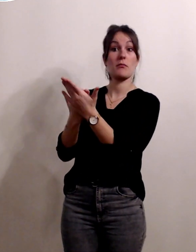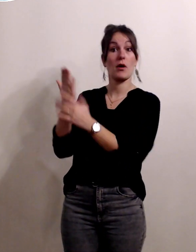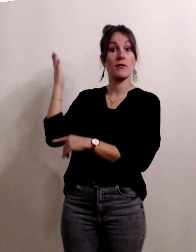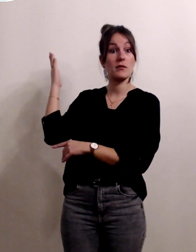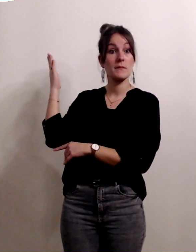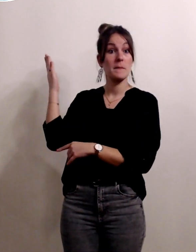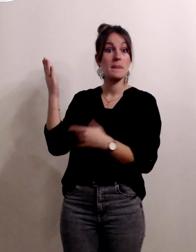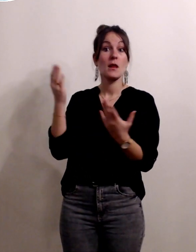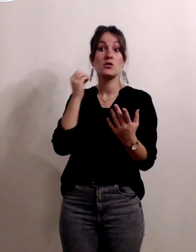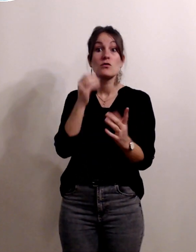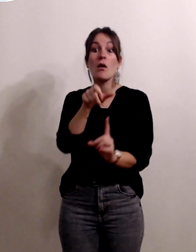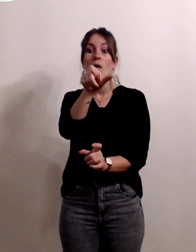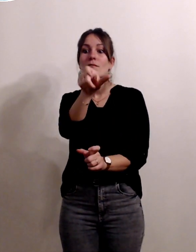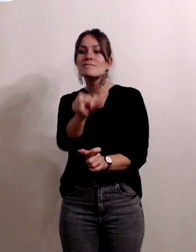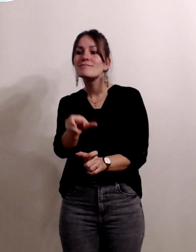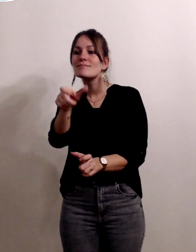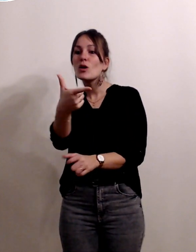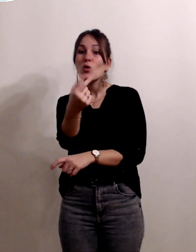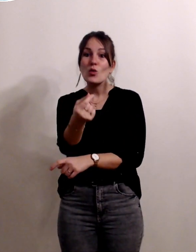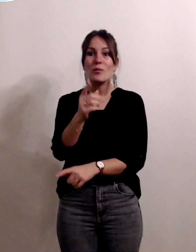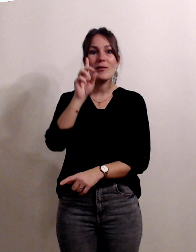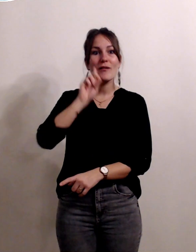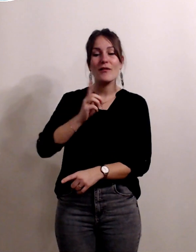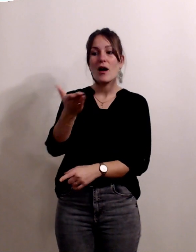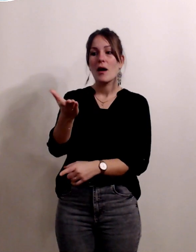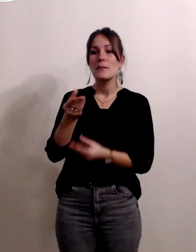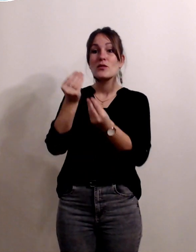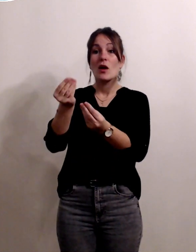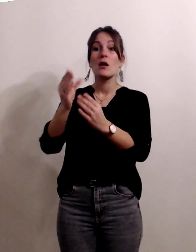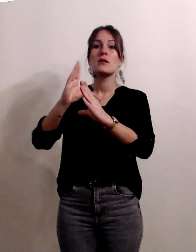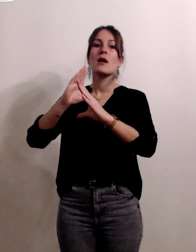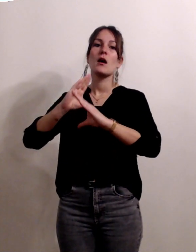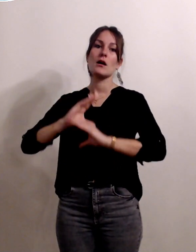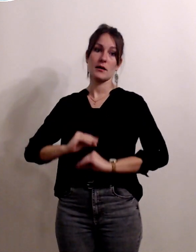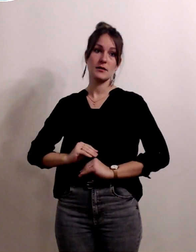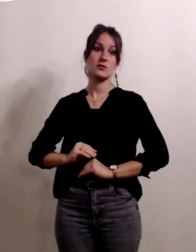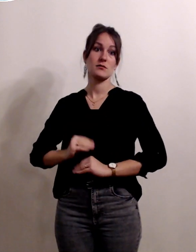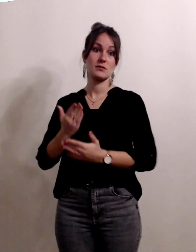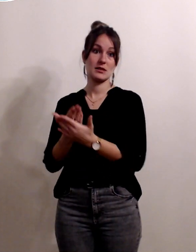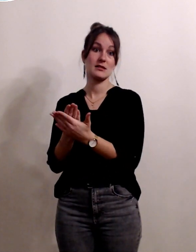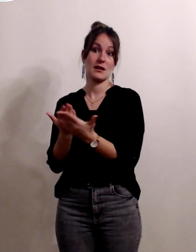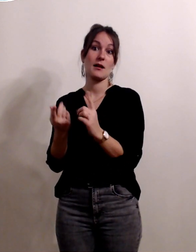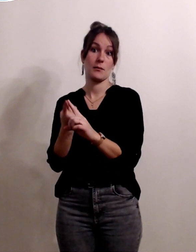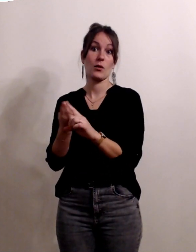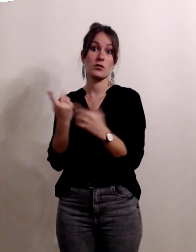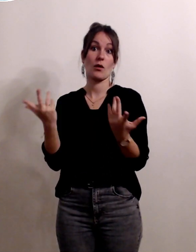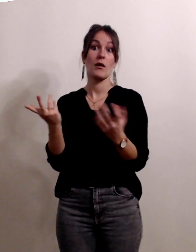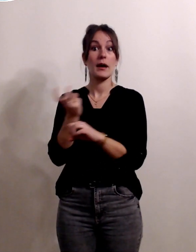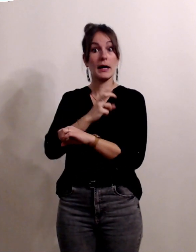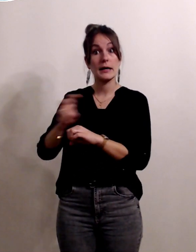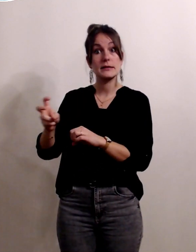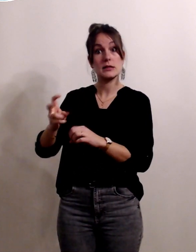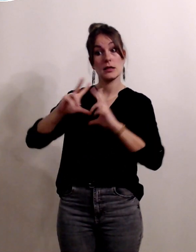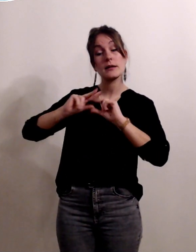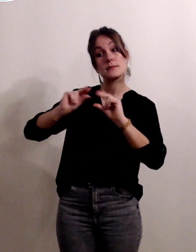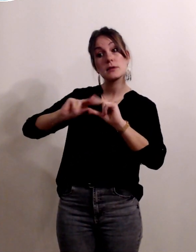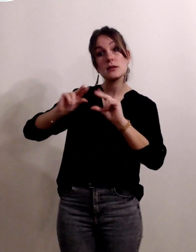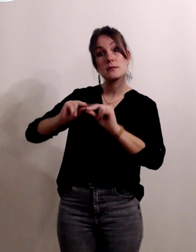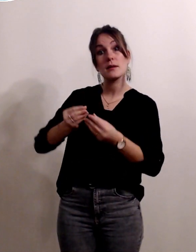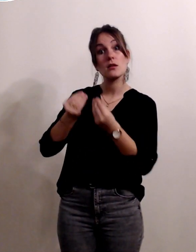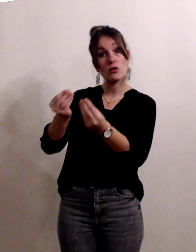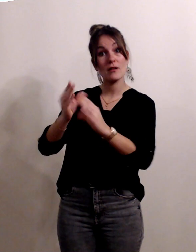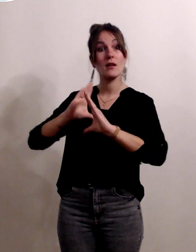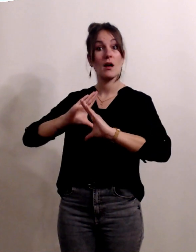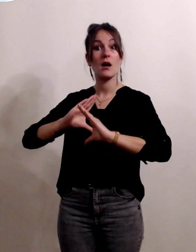femmes et des couples sont totalement rassurés à l'issue de ce passage et ça leur permet réellement d